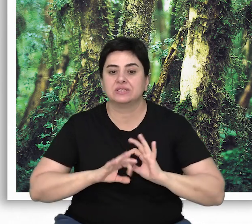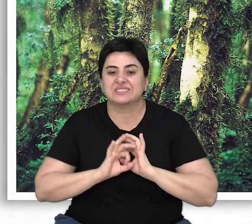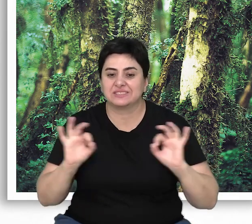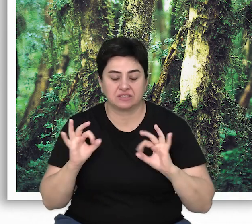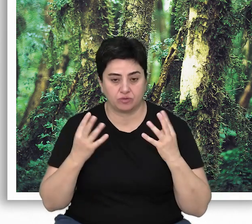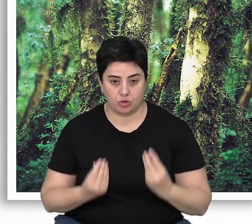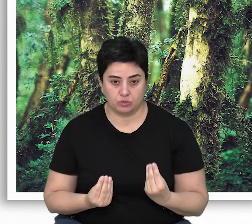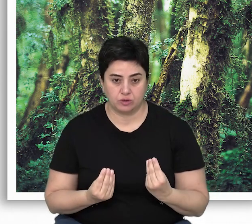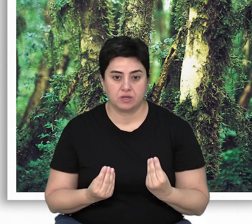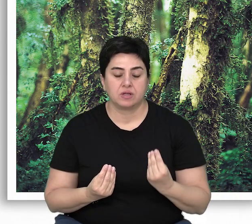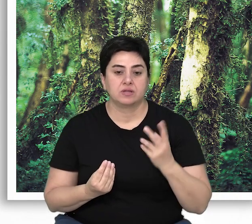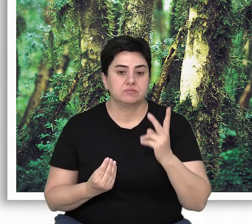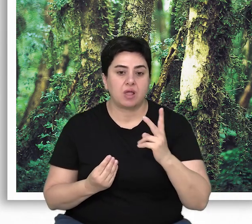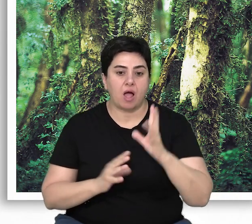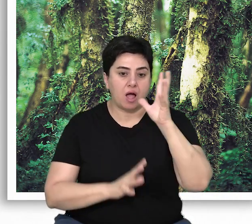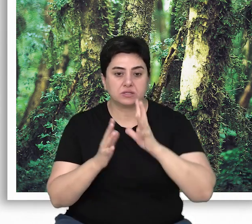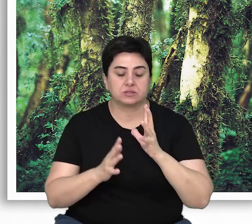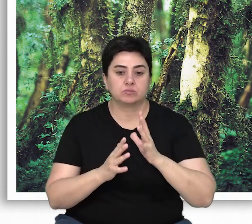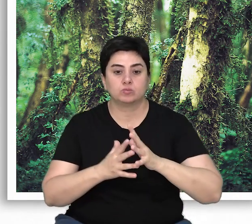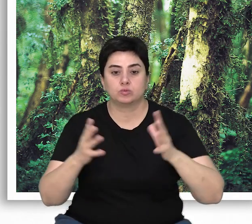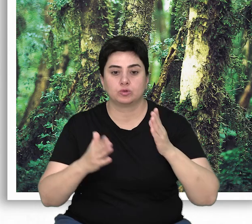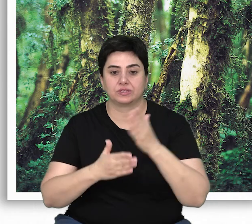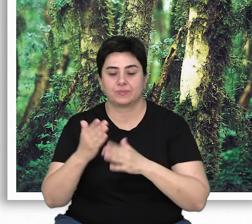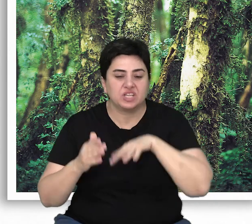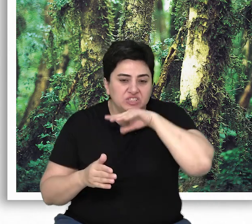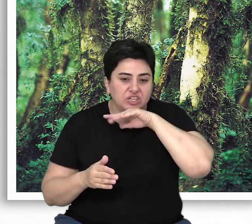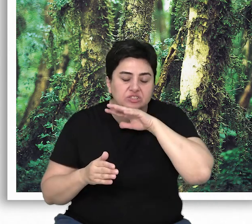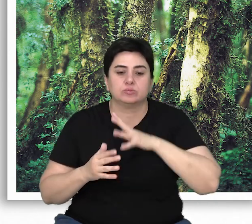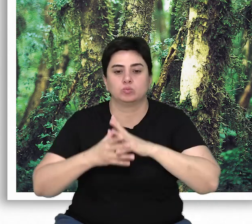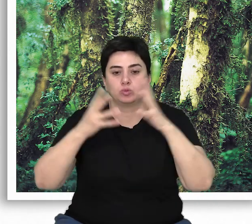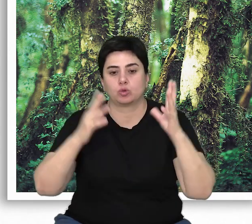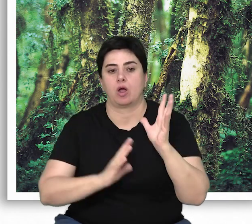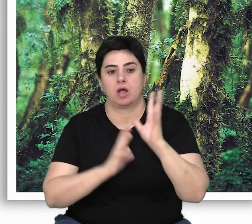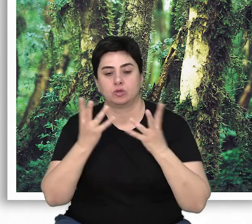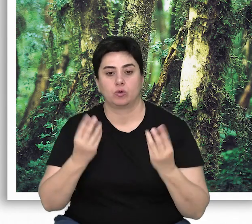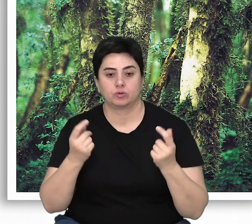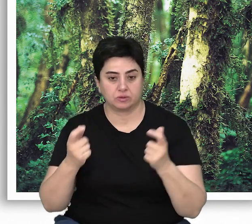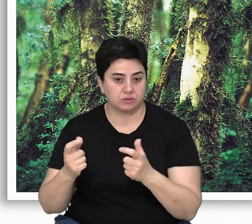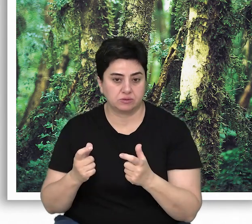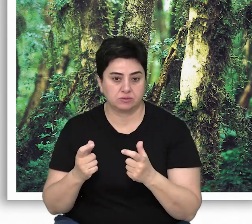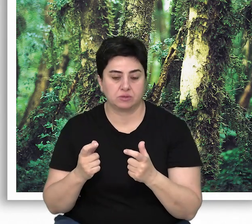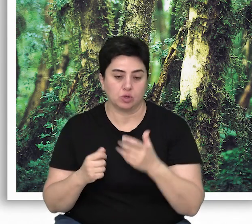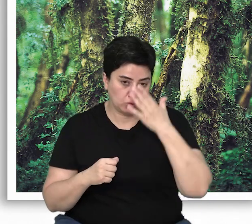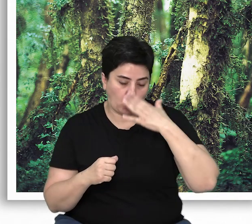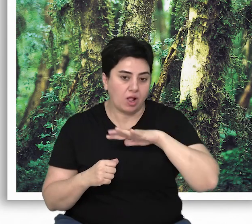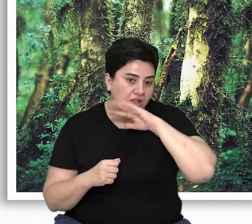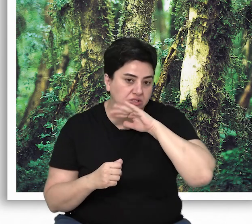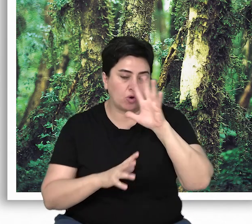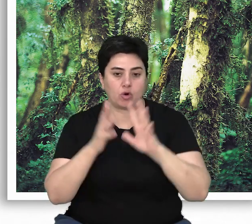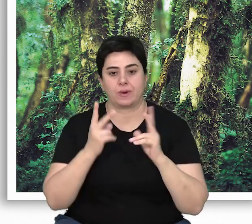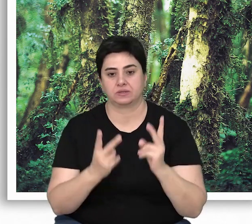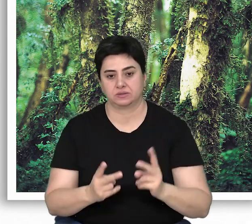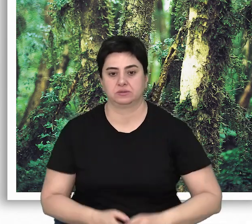değişikliklerin olmadığı, mevcut ağaçların büyük bölümünün yaşlı olgun ağaçlardan oluştuğu ormanlarsa doğal